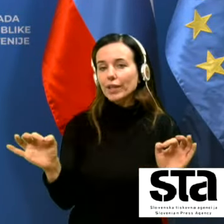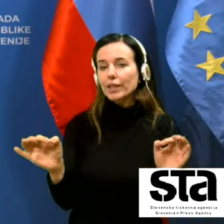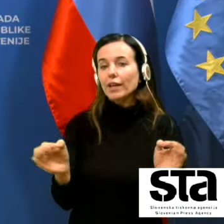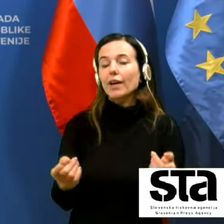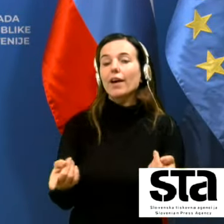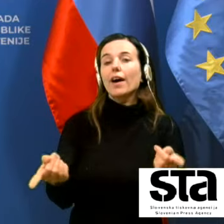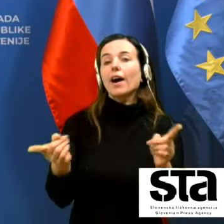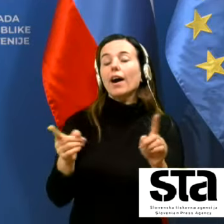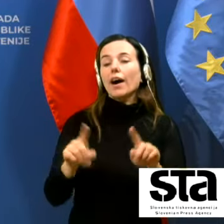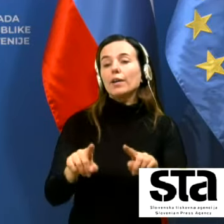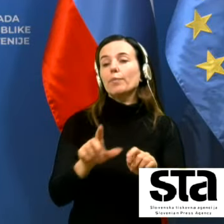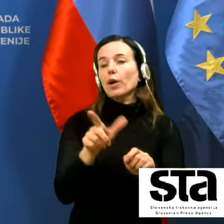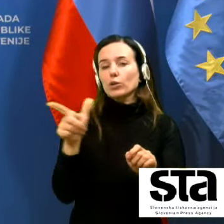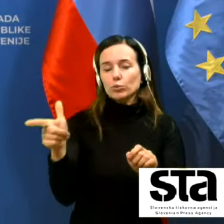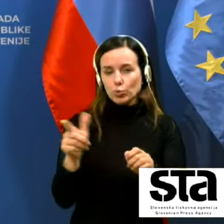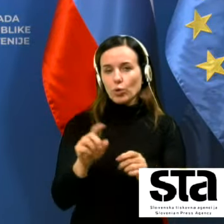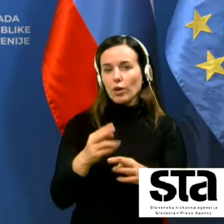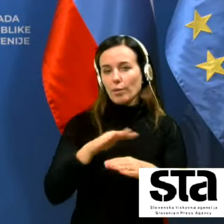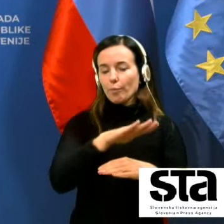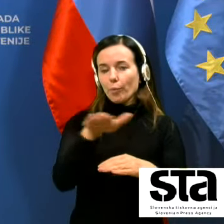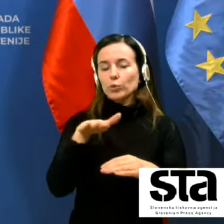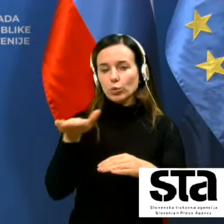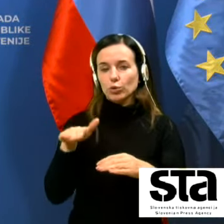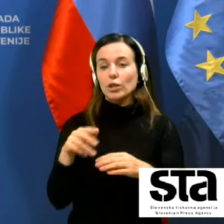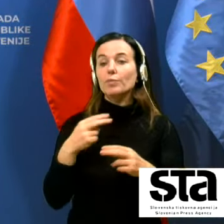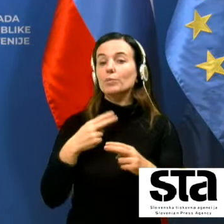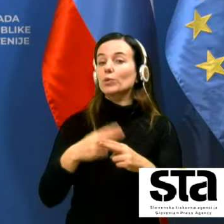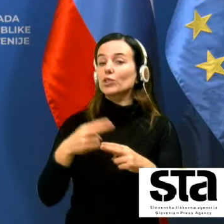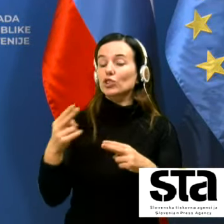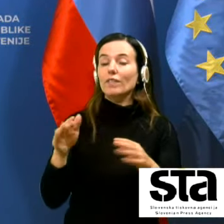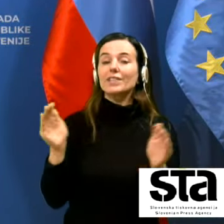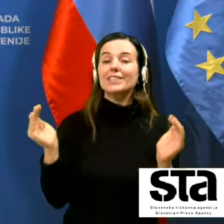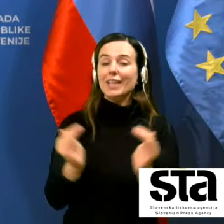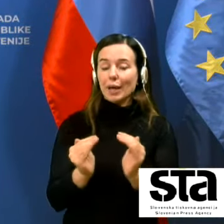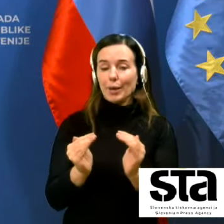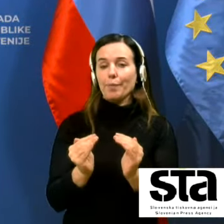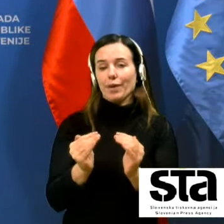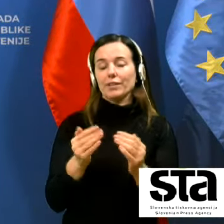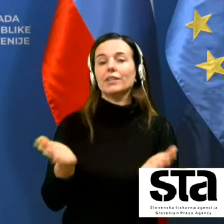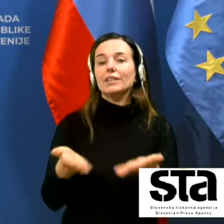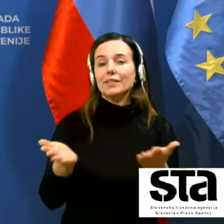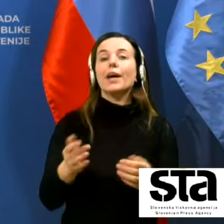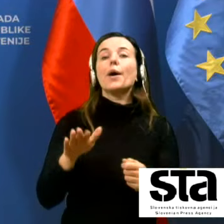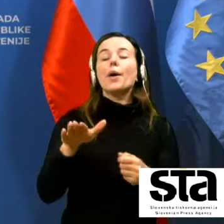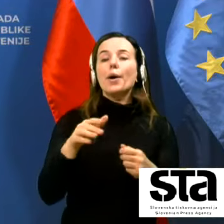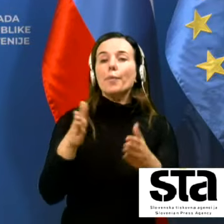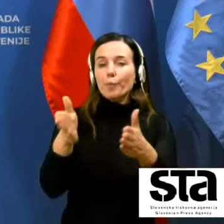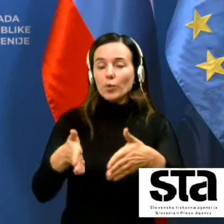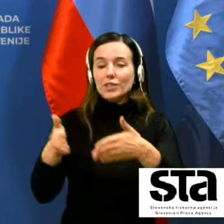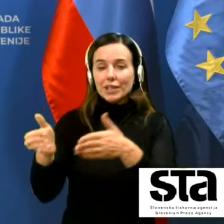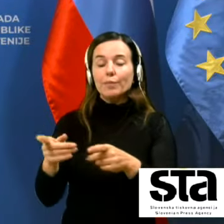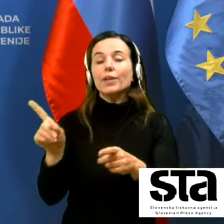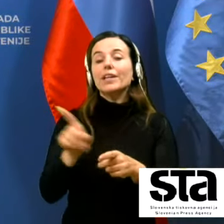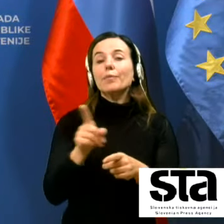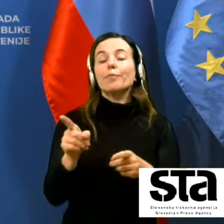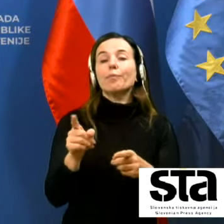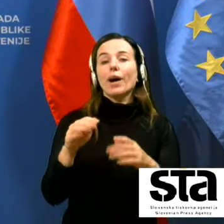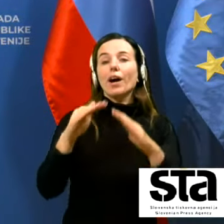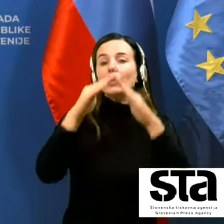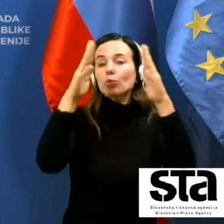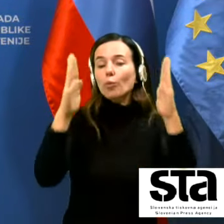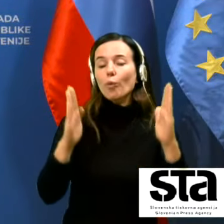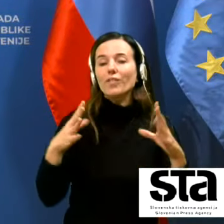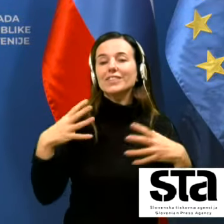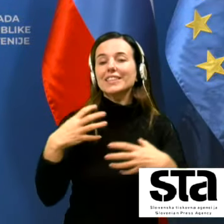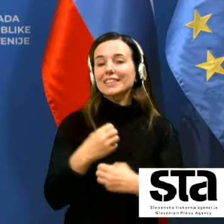kjer smo recimo država z najmanj intenzivnimi posteljami v Evropi ali pa na drugi strani domovi z vsemi